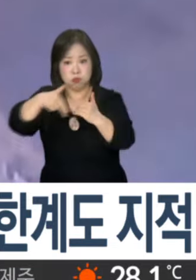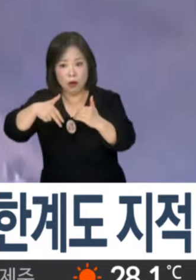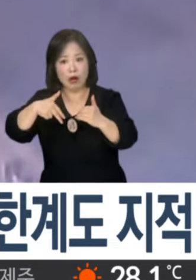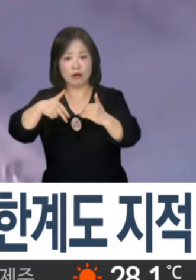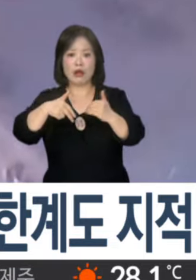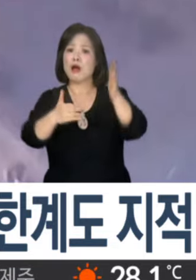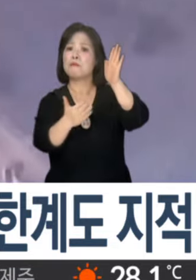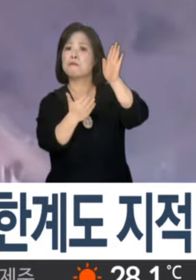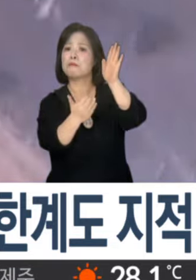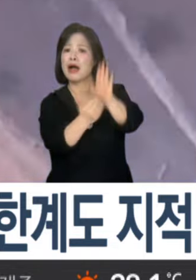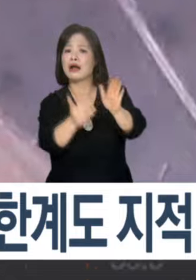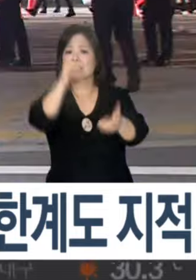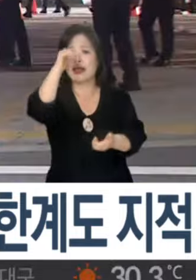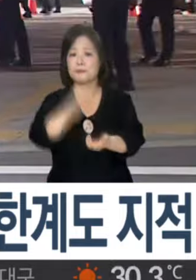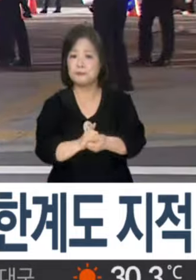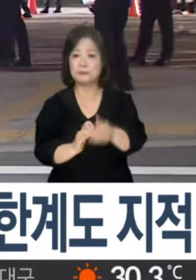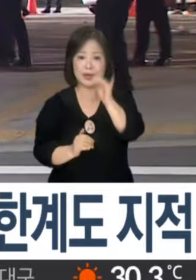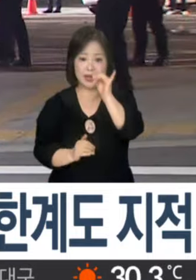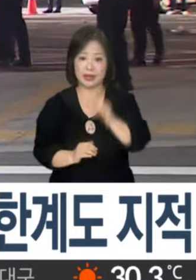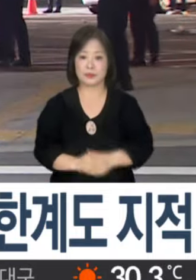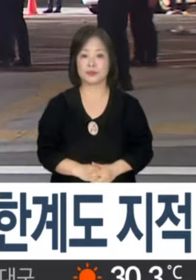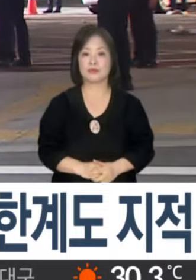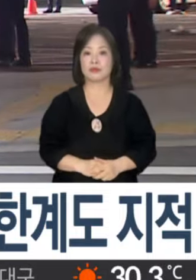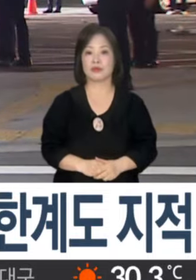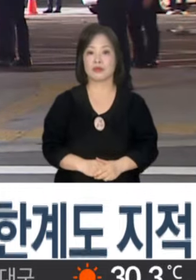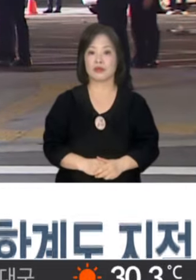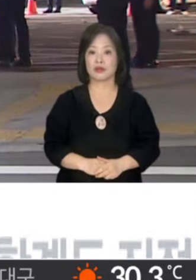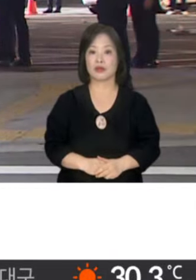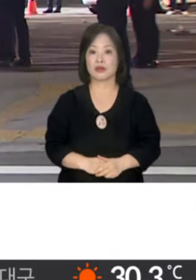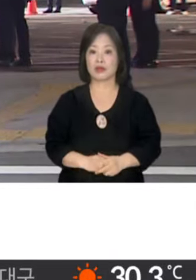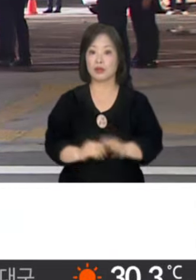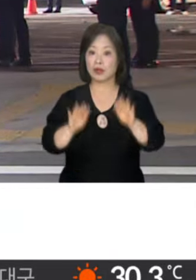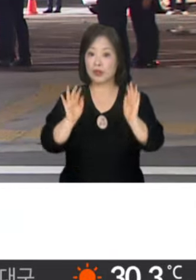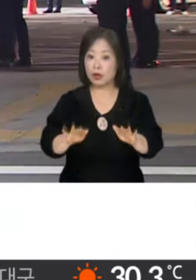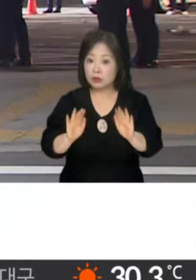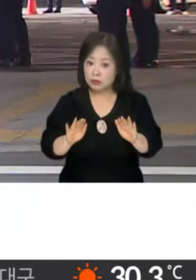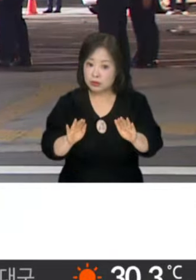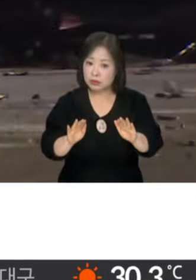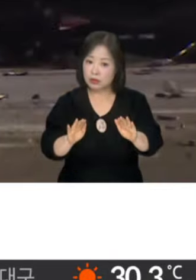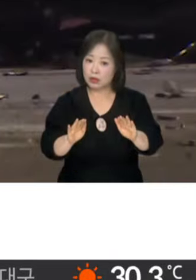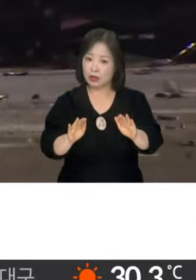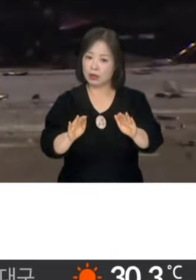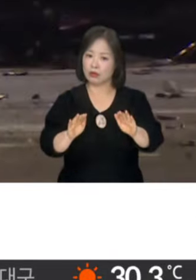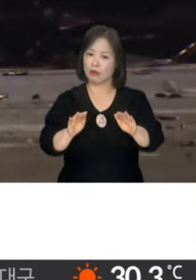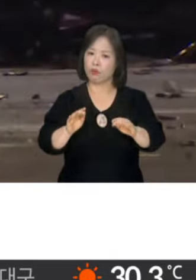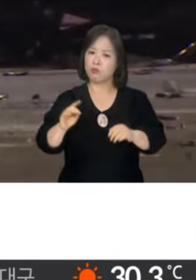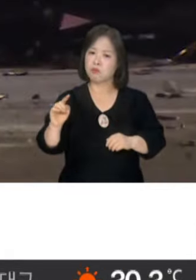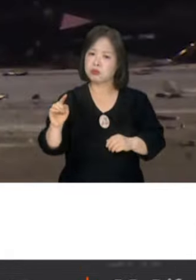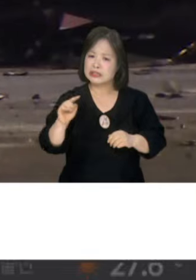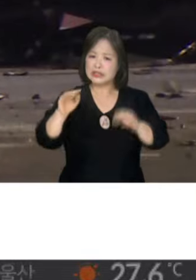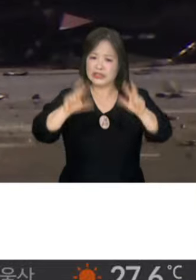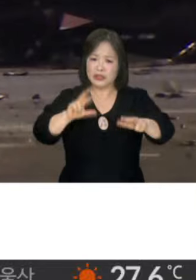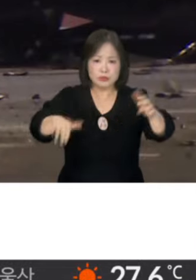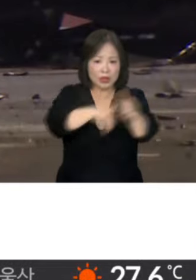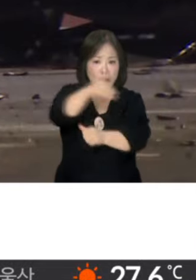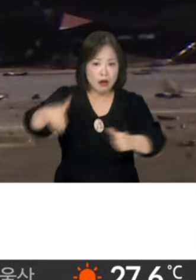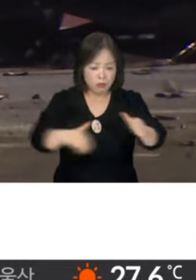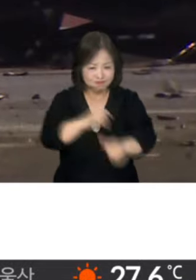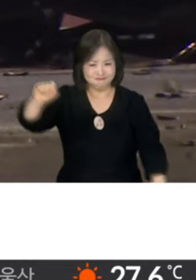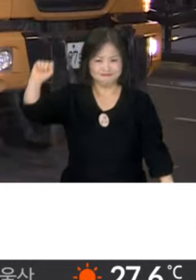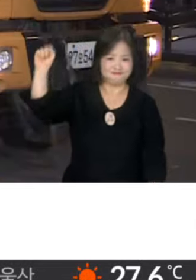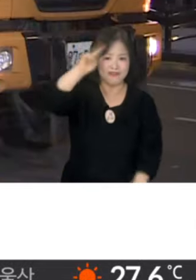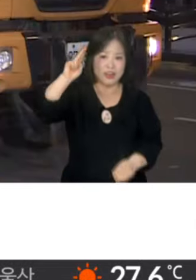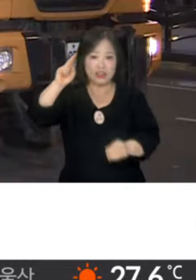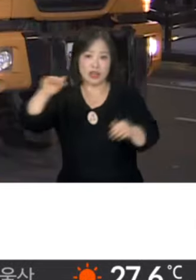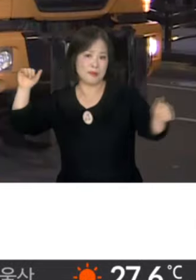없다는 점도 한계점입니다. 지금 같은 사고 같은 경우에 어떤 시설로도 예방하기는 쉽지 않다고 봅니다.